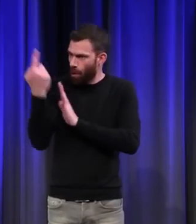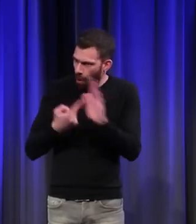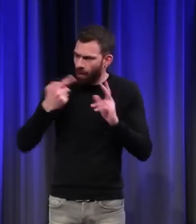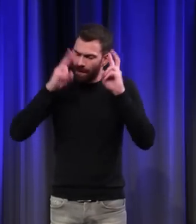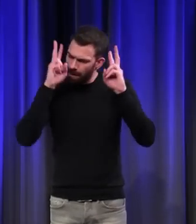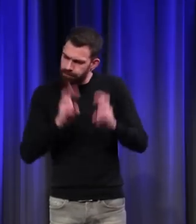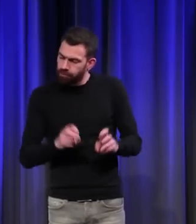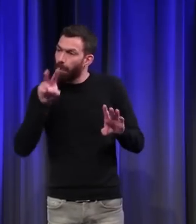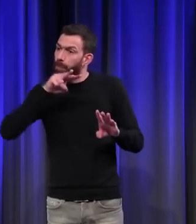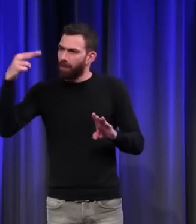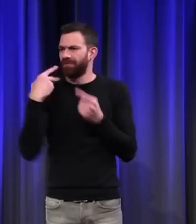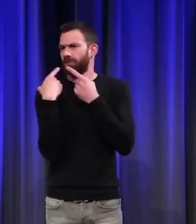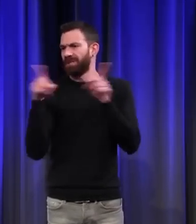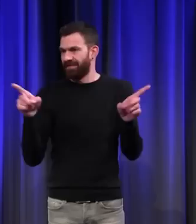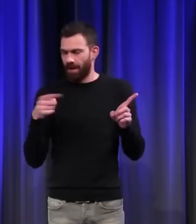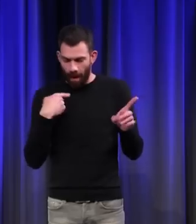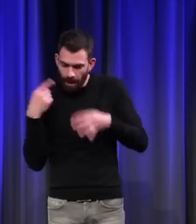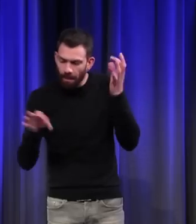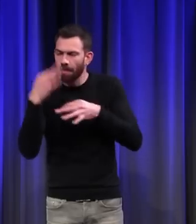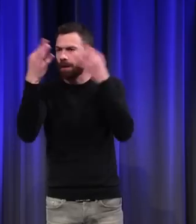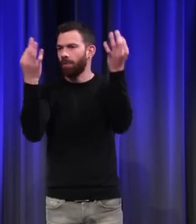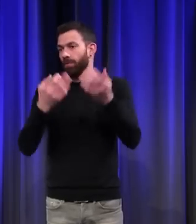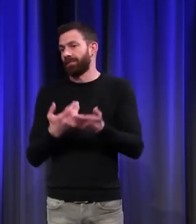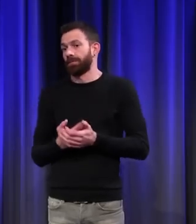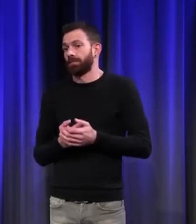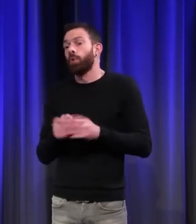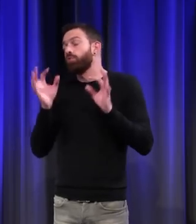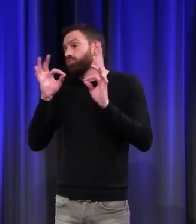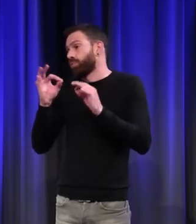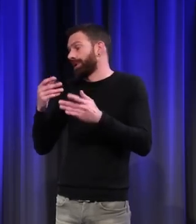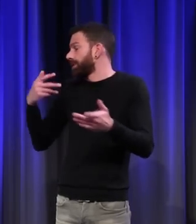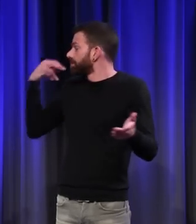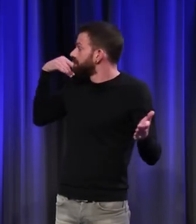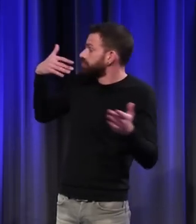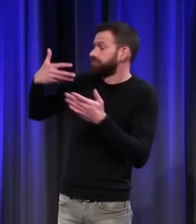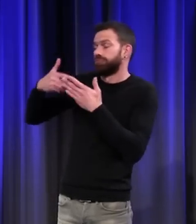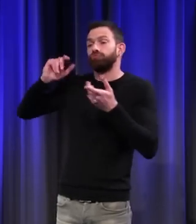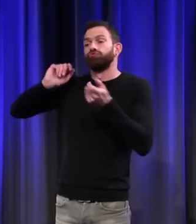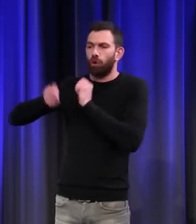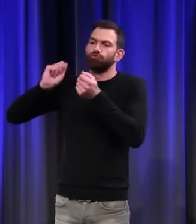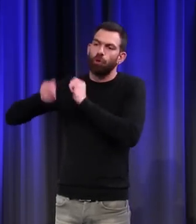problématiques nouvelles. Donc, en effet, le passé change tous les jours, heureusement.